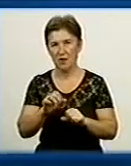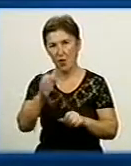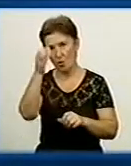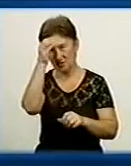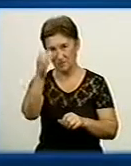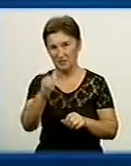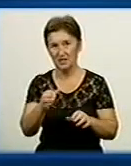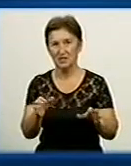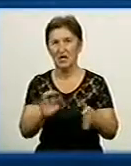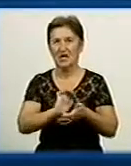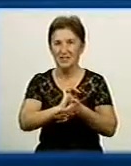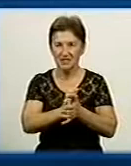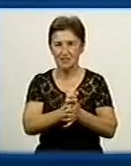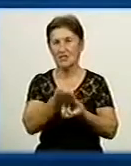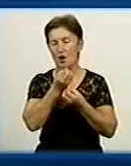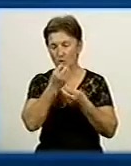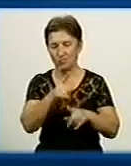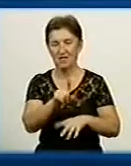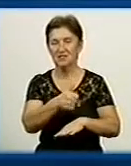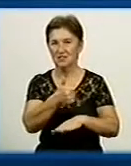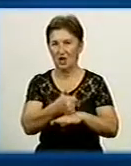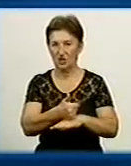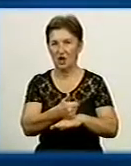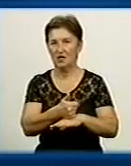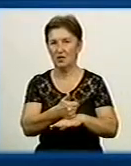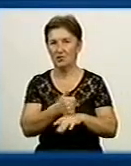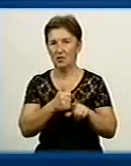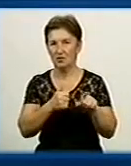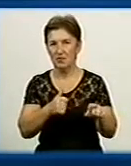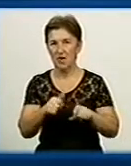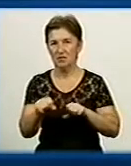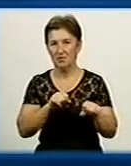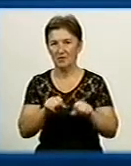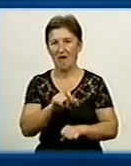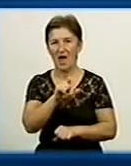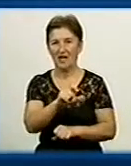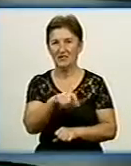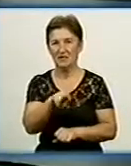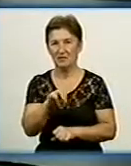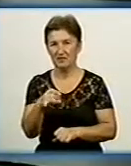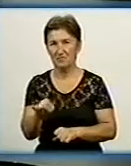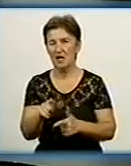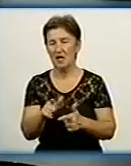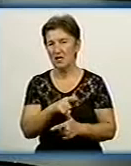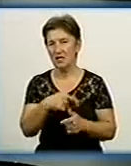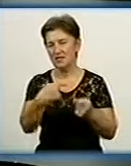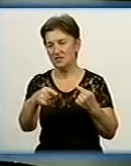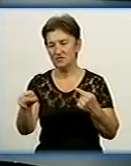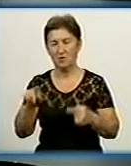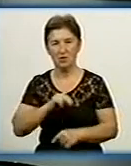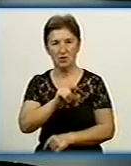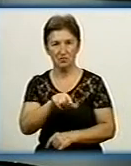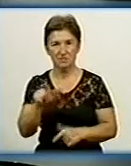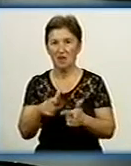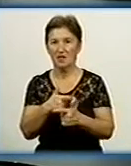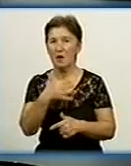позитивна співпраця із начальником департаменту Ельзі Володимира Лещенка і з усіма працівниками. Але дуже